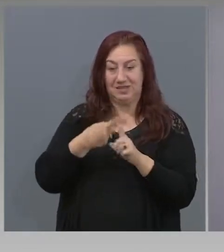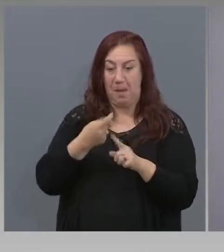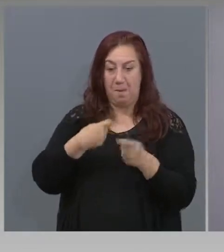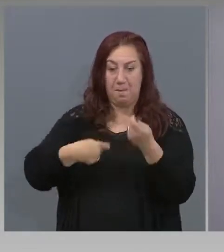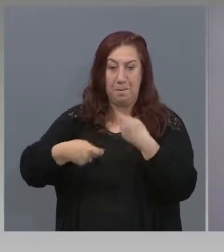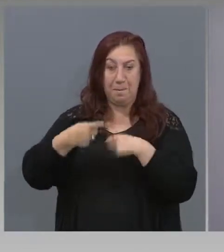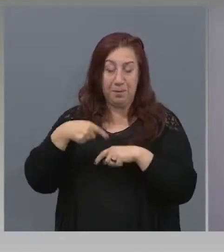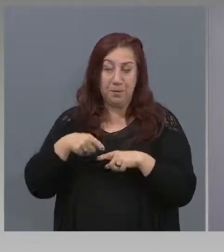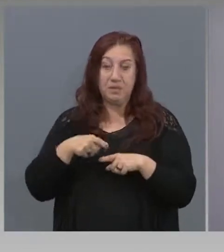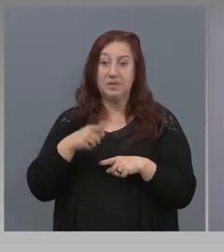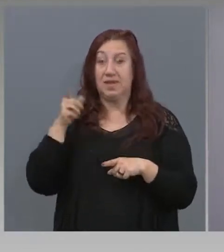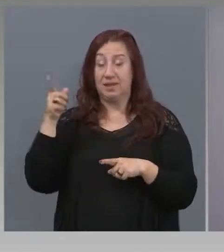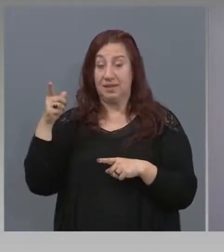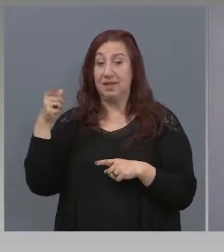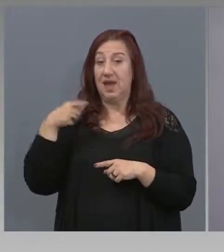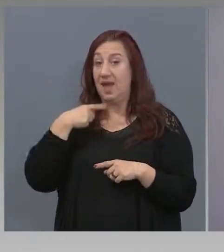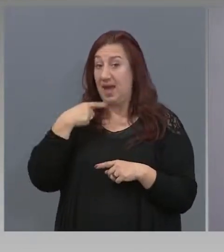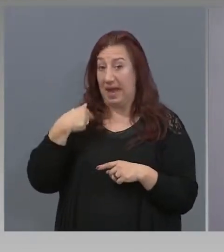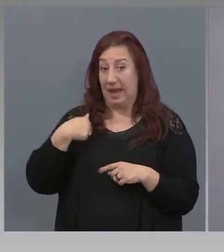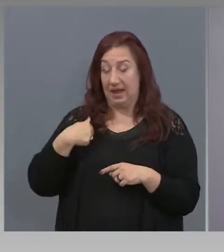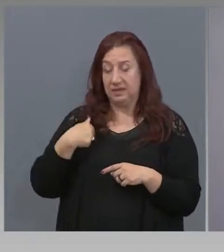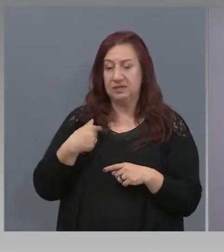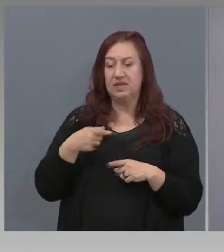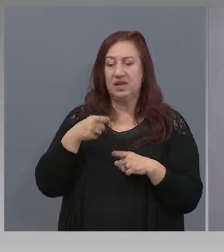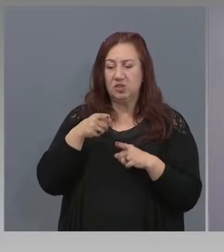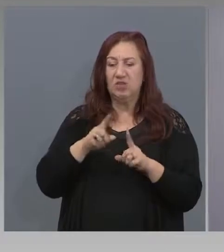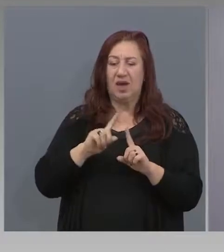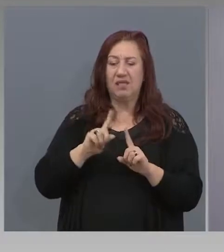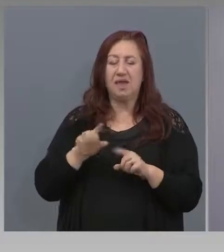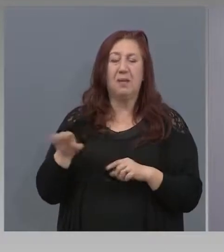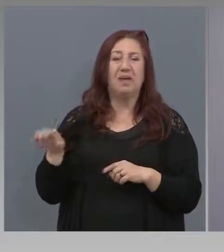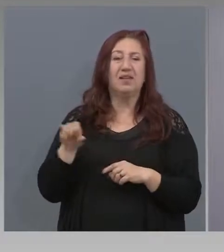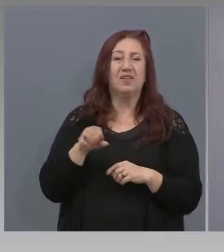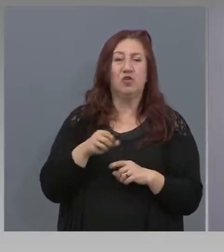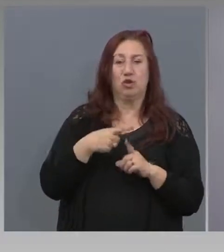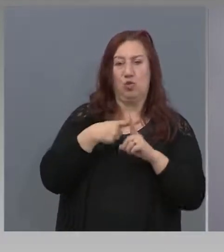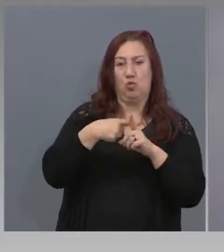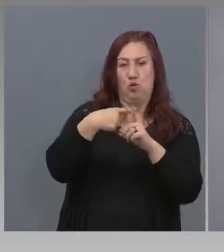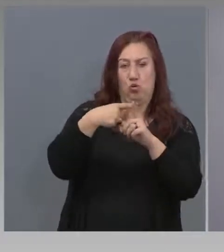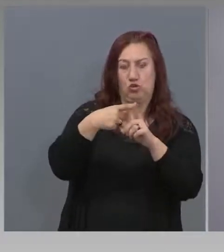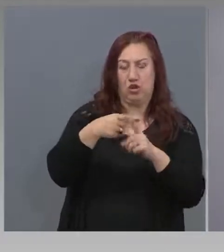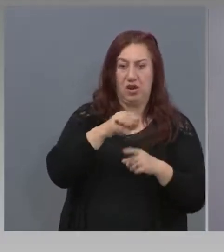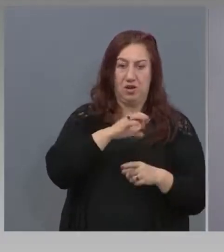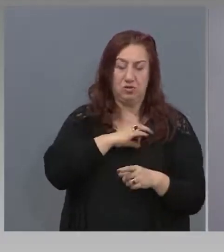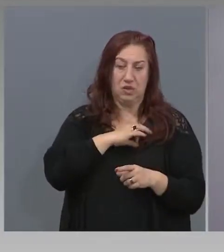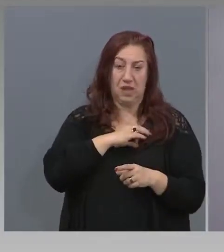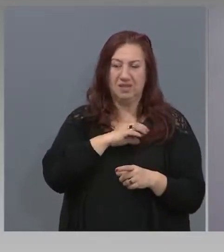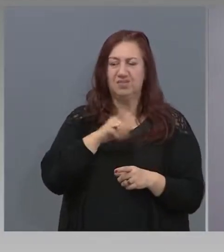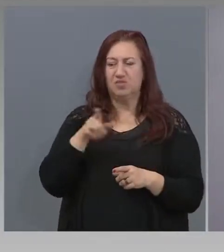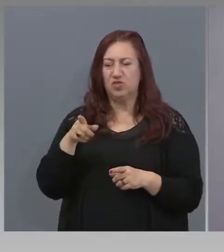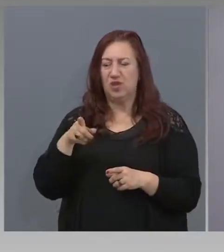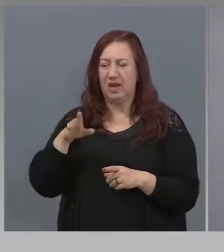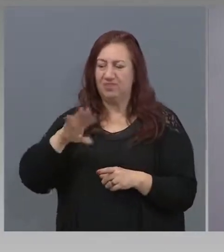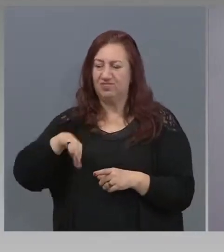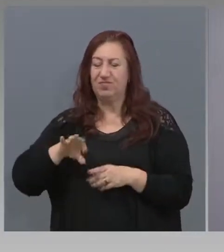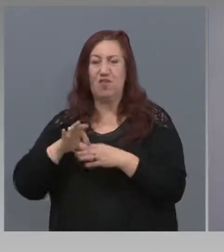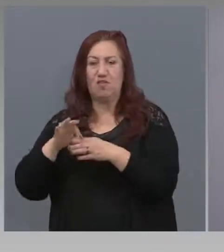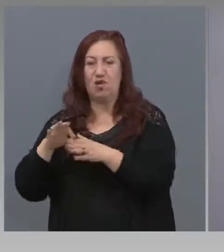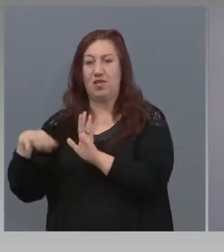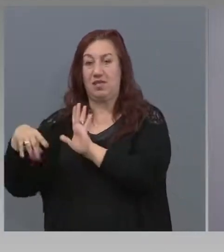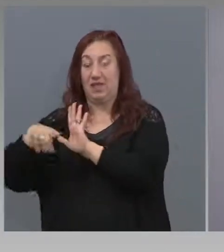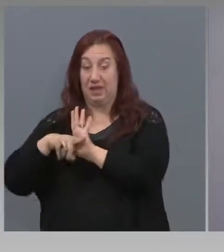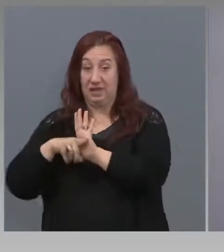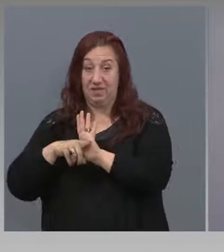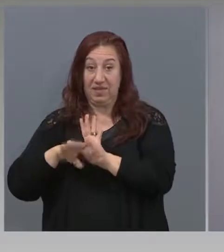са категорични, че това няма да даде положителен резултат, а би имало дори и негативен, добре, ако се докаже